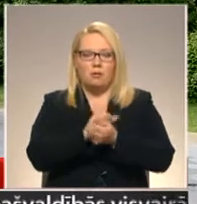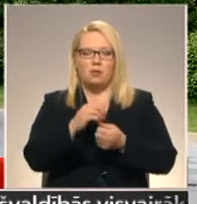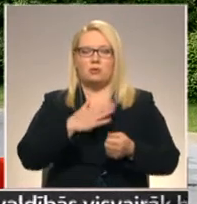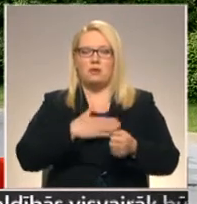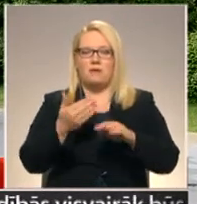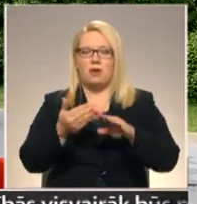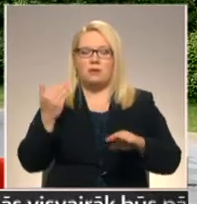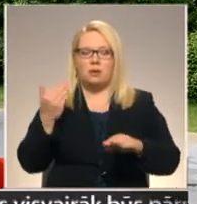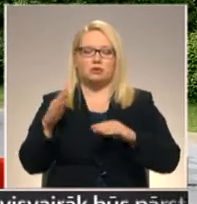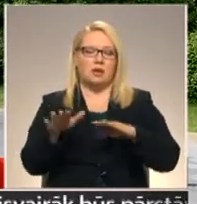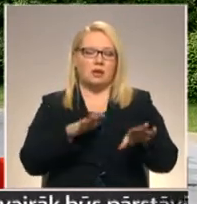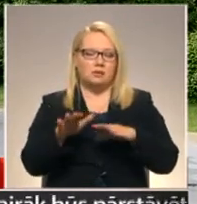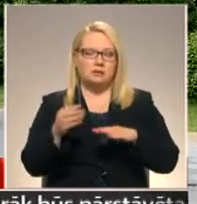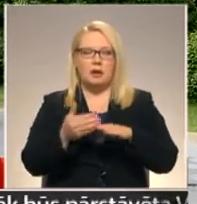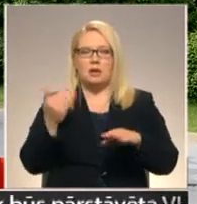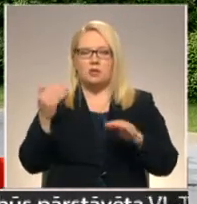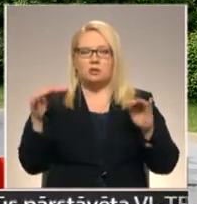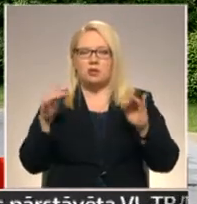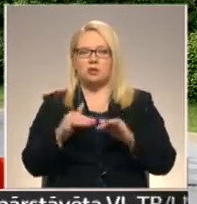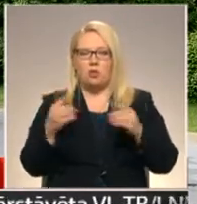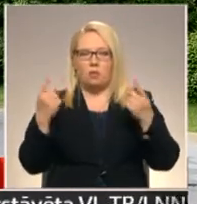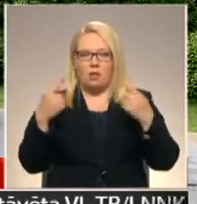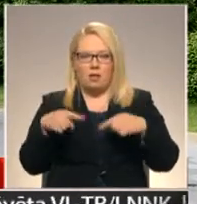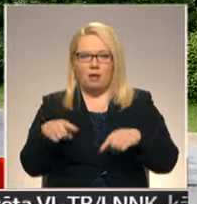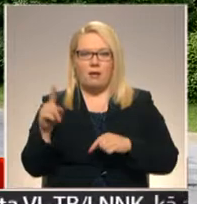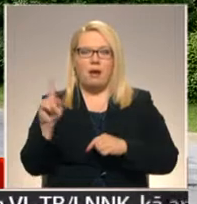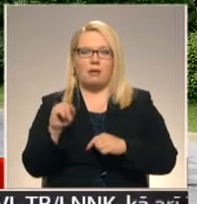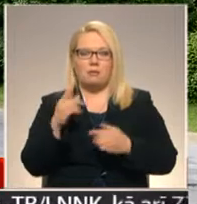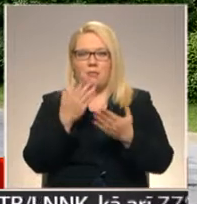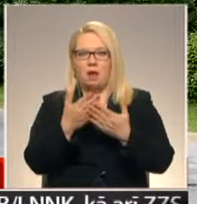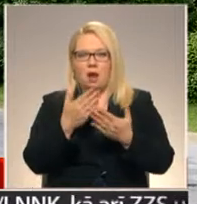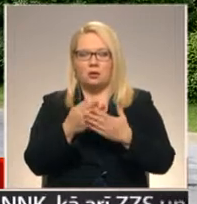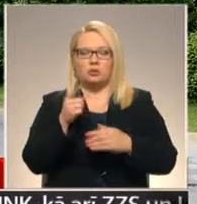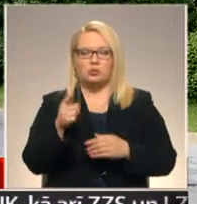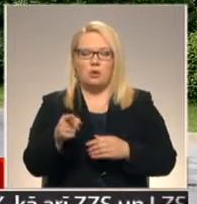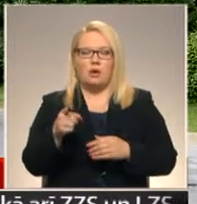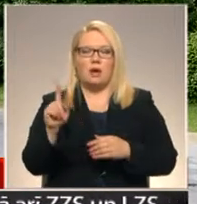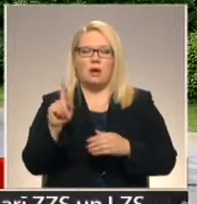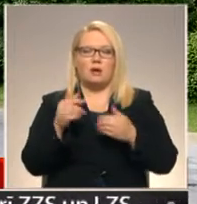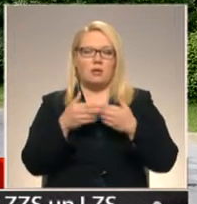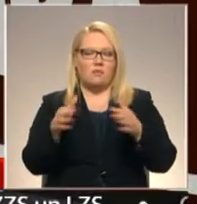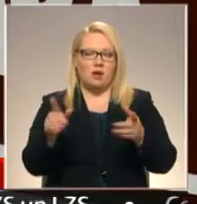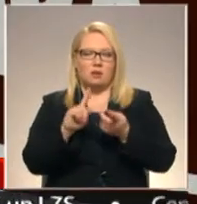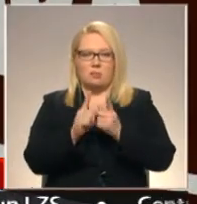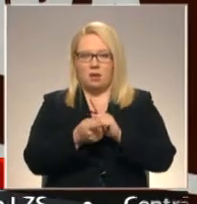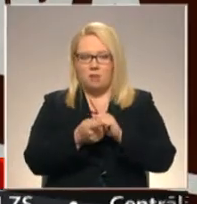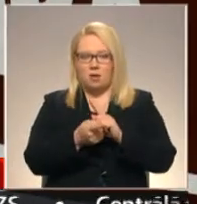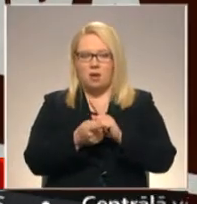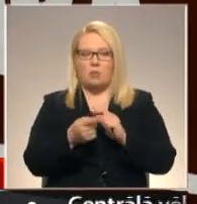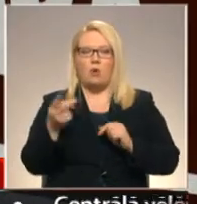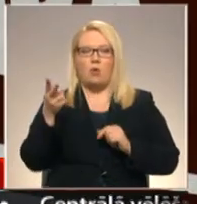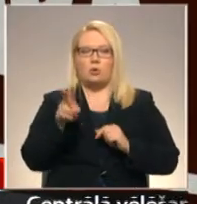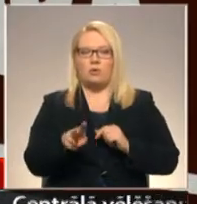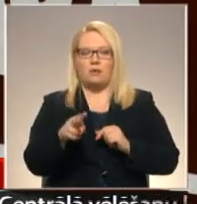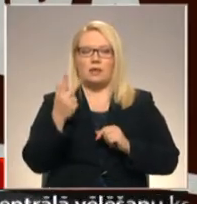iepriekšējā rīcībā, iepriekšējā sasaukuma laikā ir parādījuši to, ka viņi ir atvērti pārmaiņām. Otro